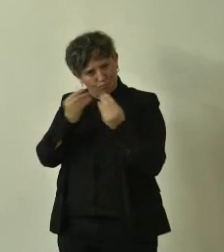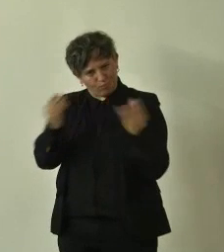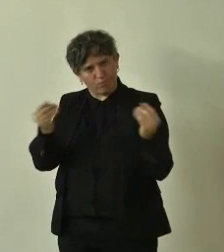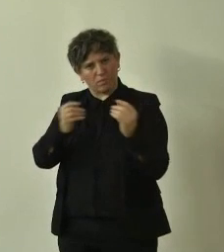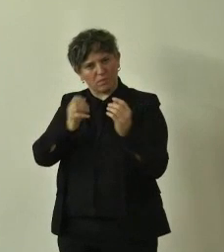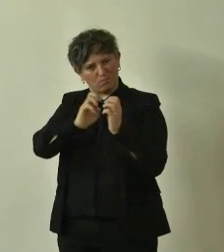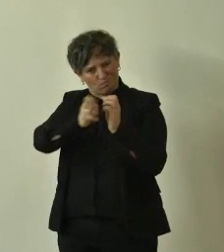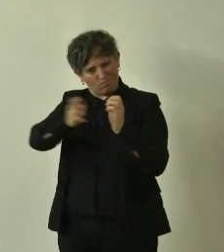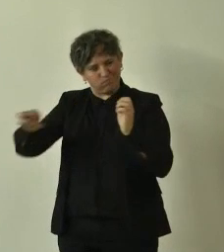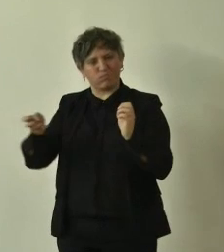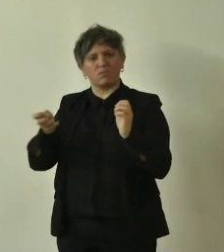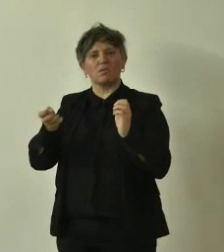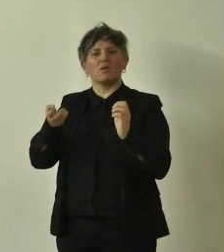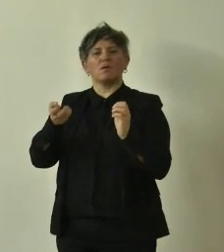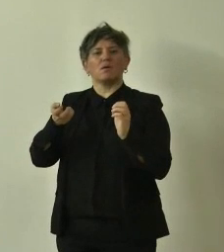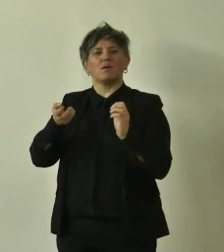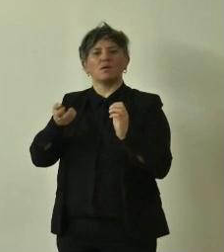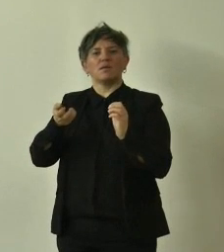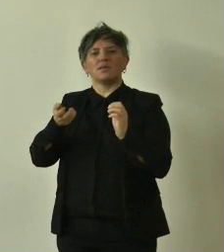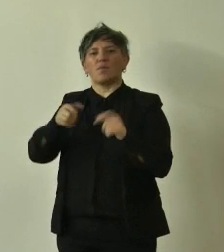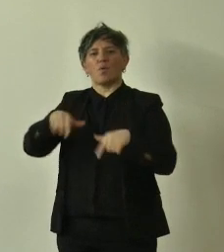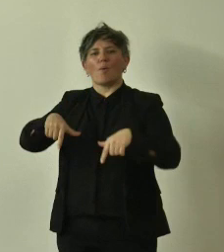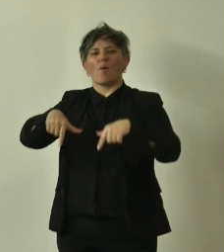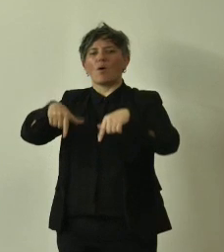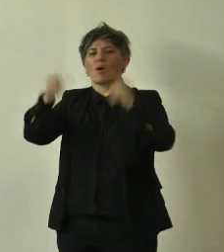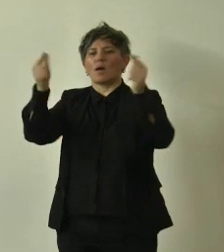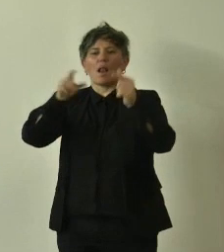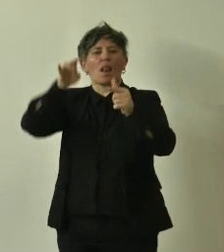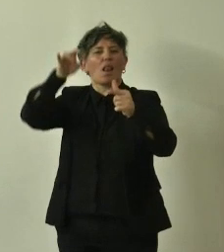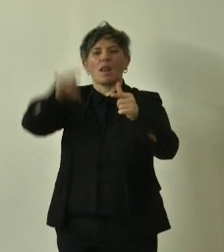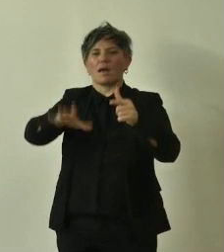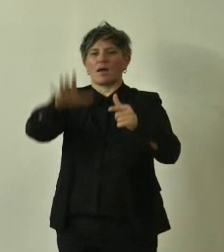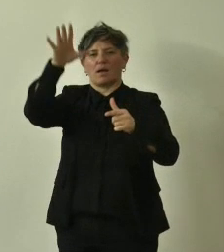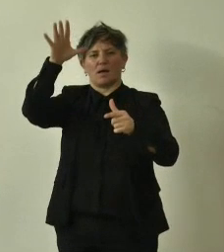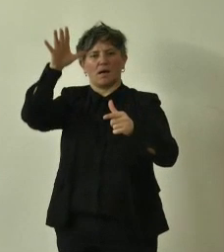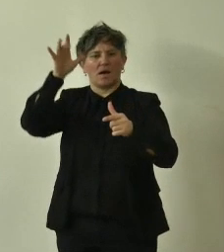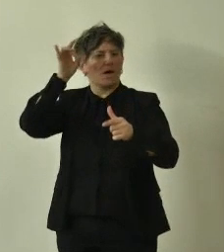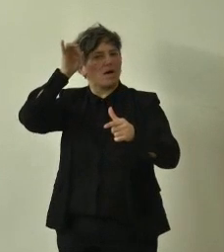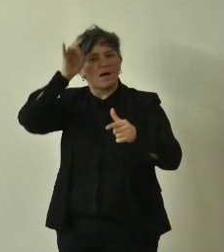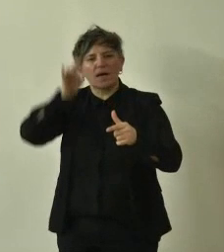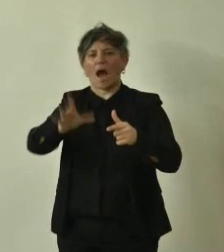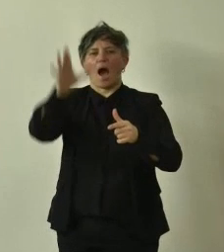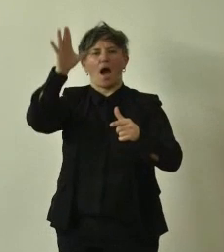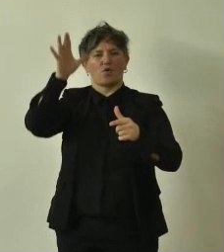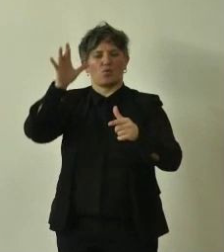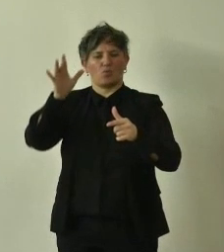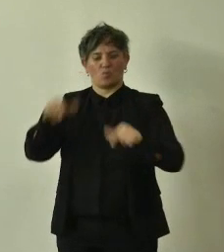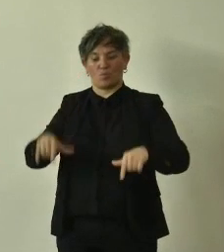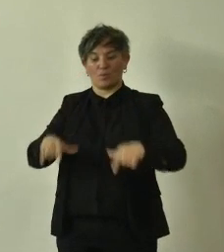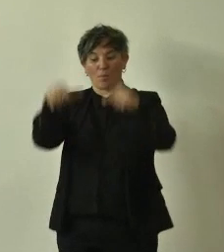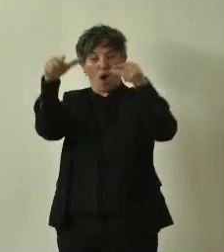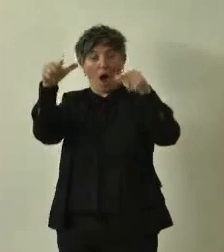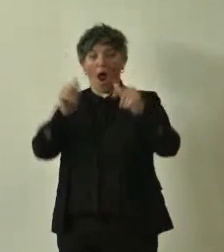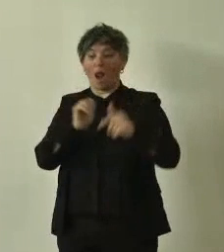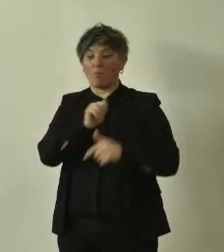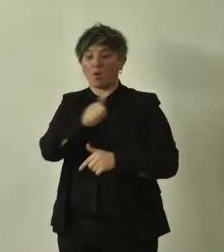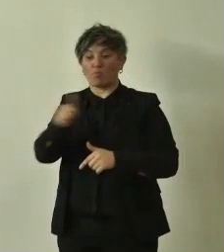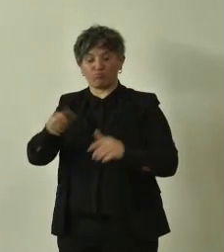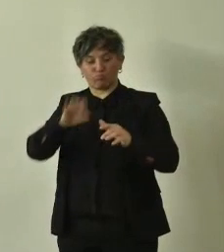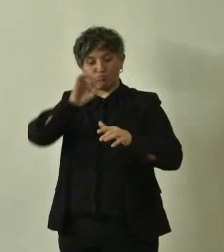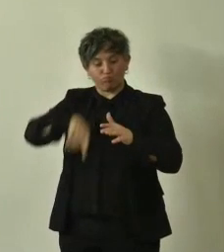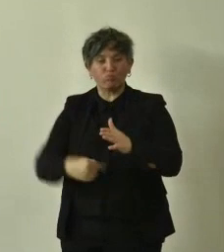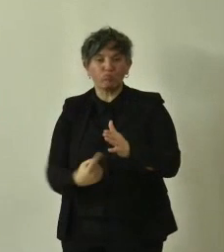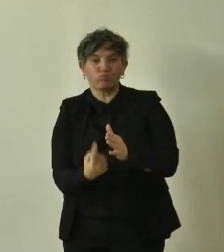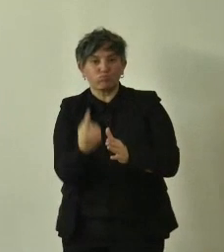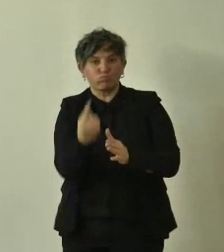Sono intanto delle piante molto rare, perché potenzialmente ogni albero che nasce, che germina, potrebbe